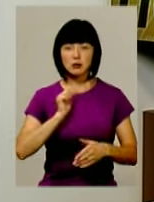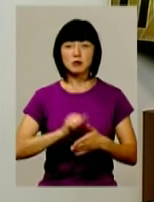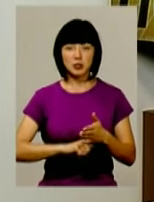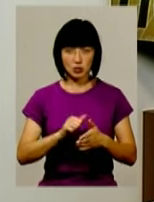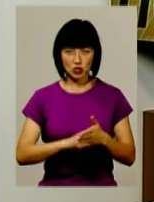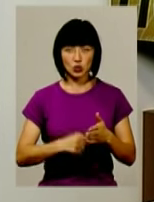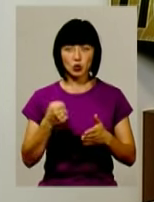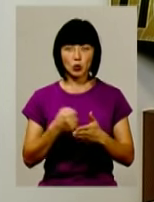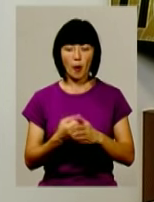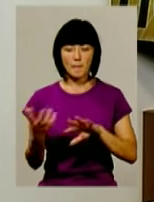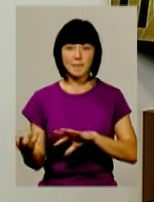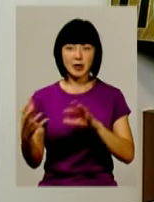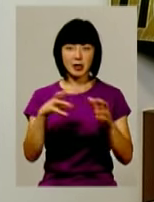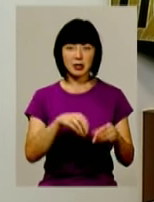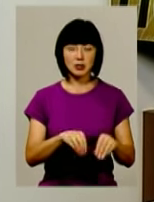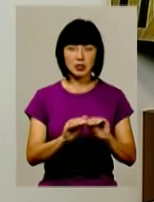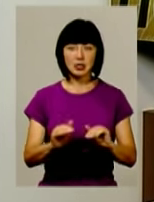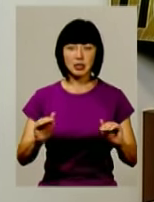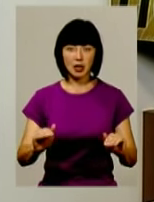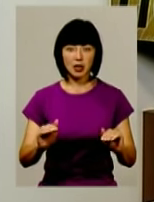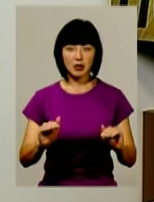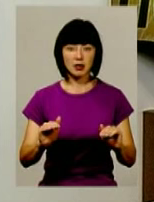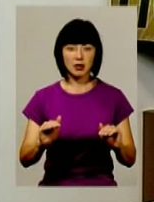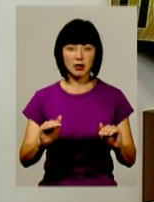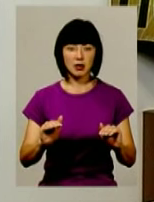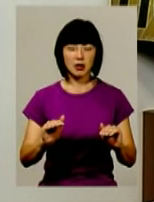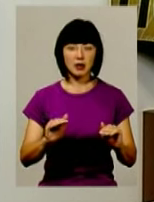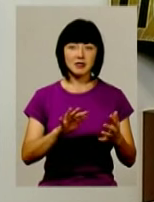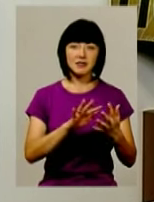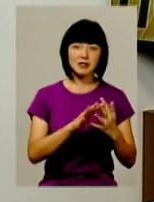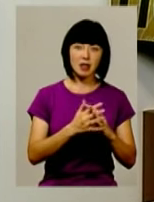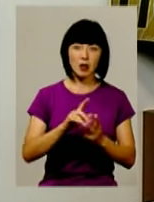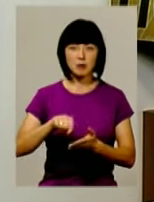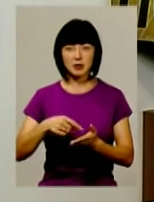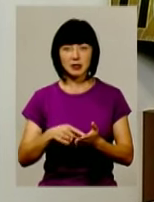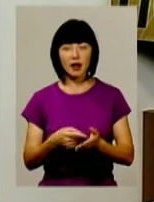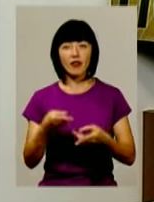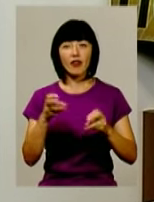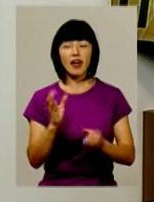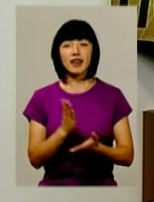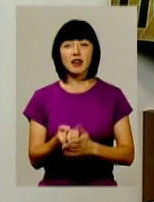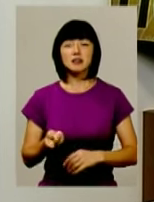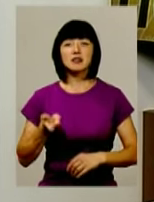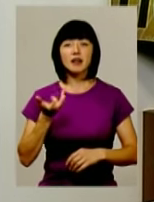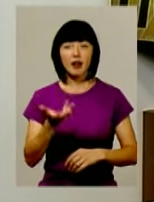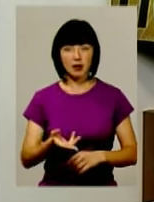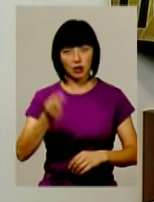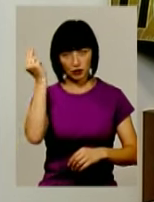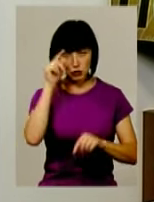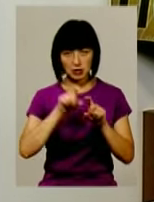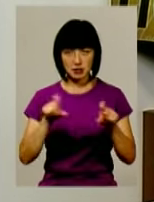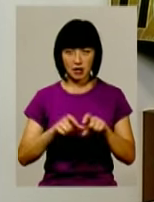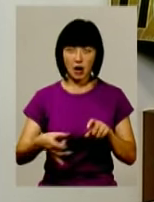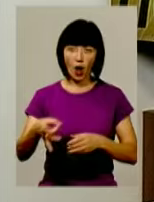до міграції учнів у населених пунктах, там, де є по декілька навчальних заходів. Це безпосередньо